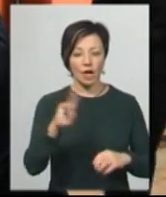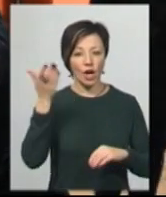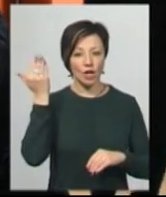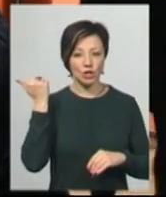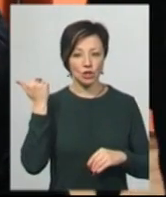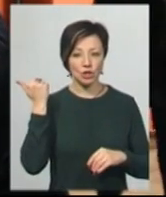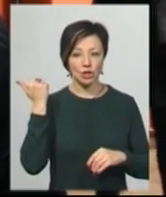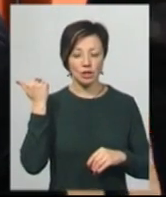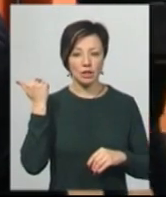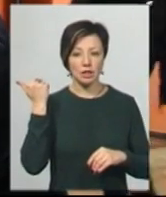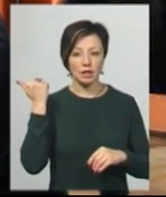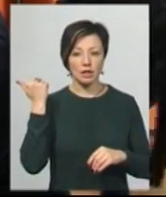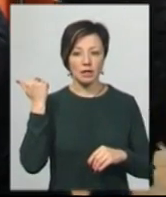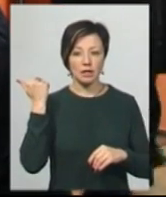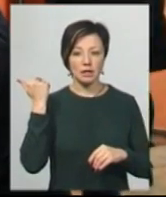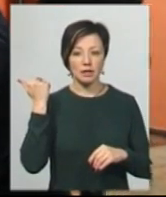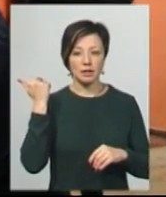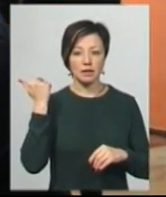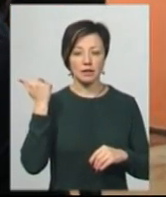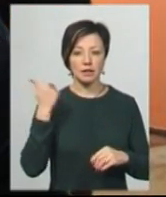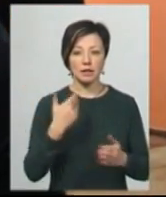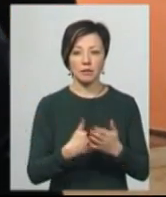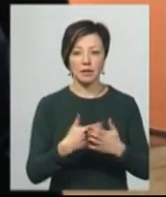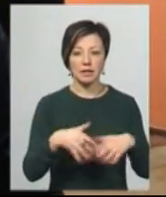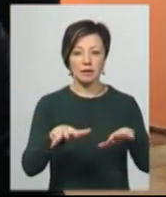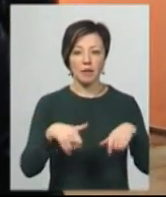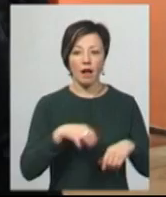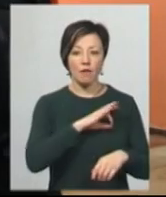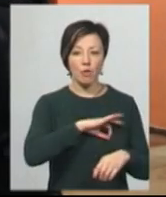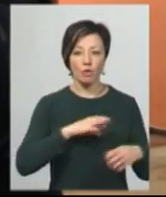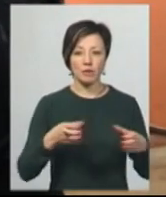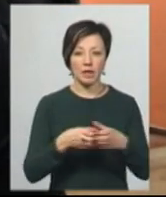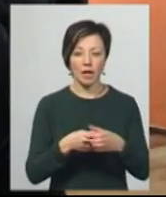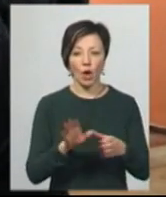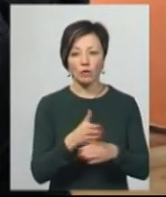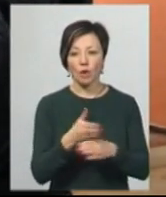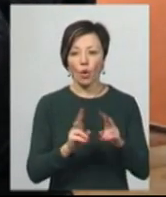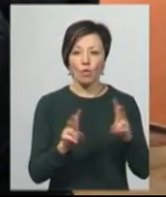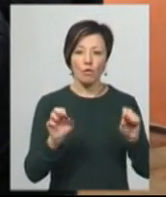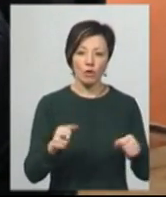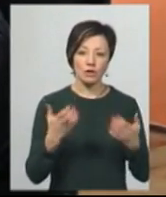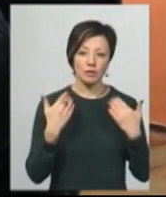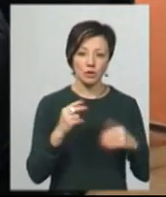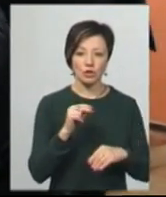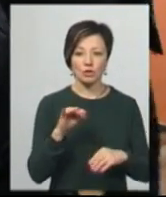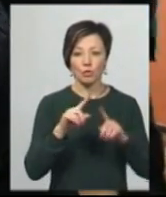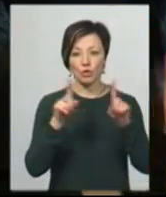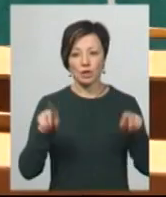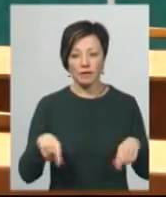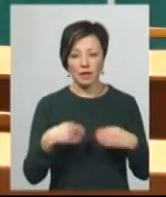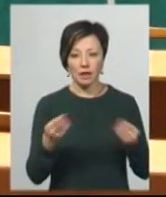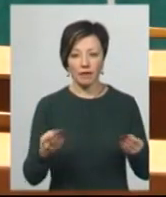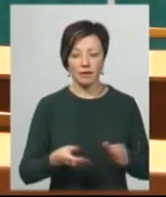забрали, наприклад, профспілки розпреділяли, кому можна відпочити, кому потівки